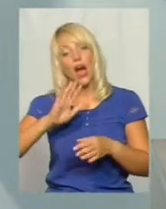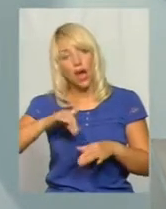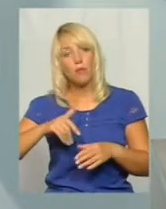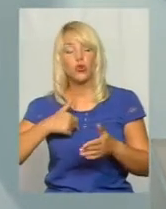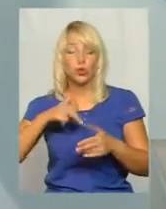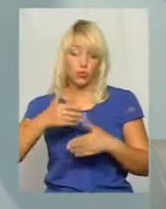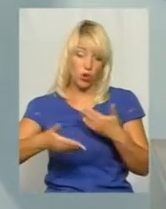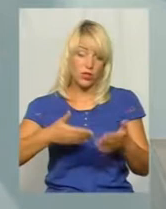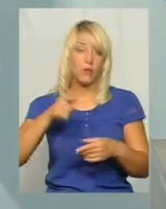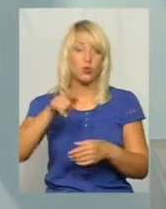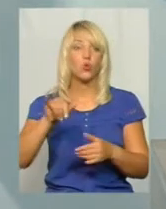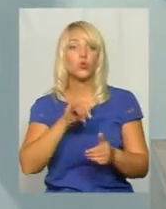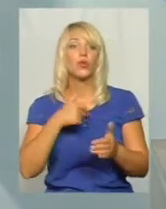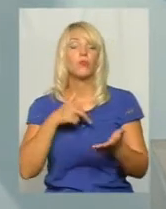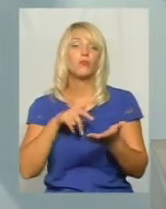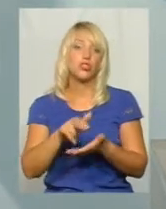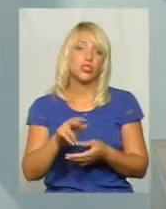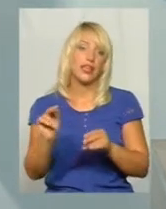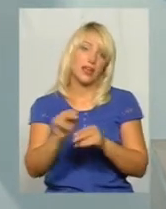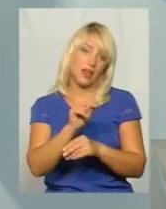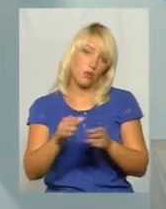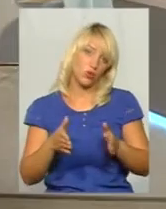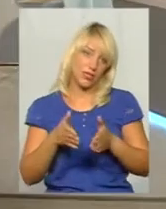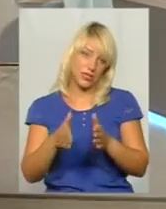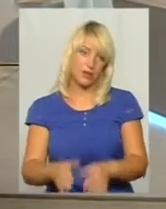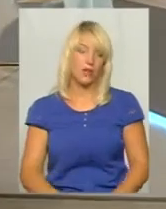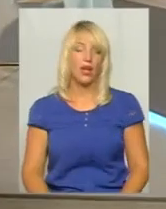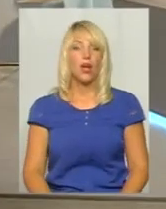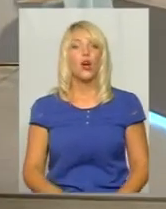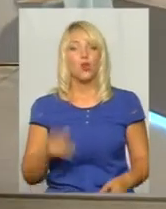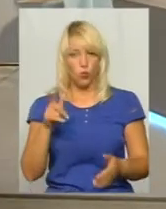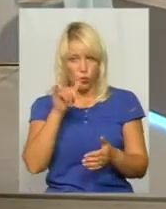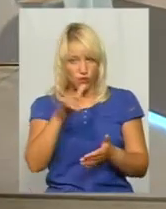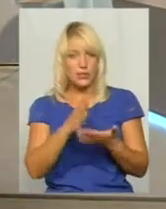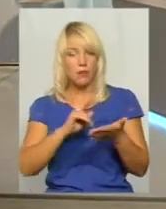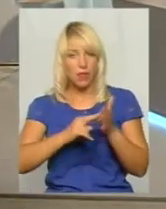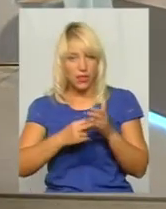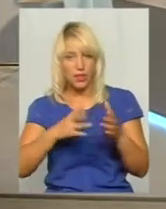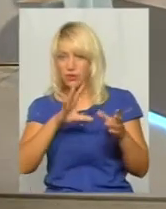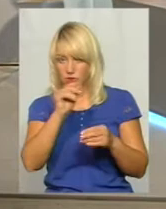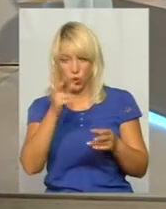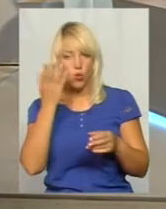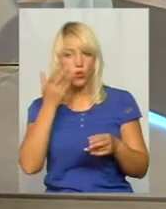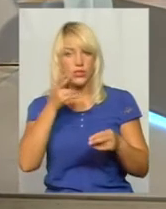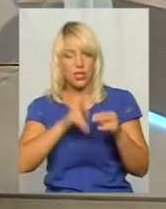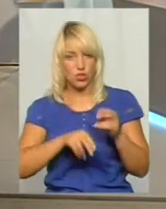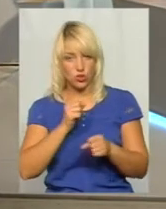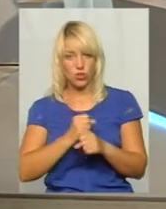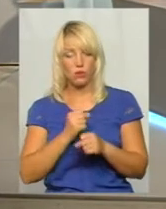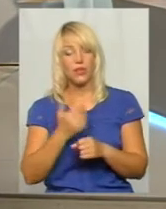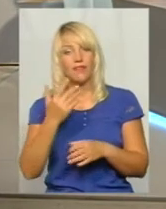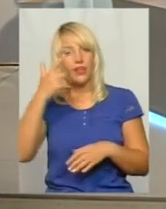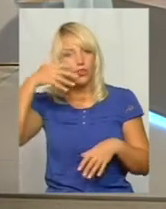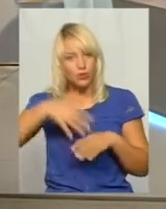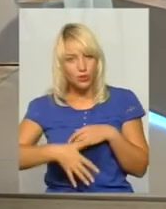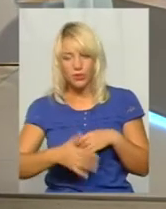куди ми вже почали йти з ремонтом злітно-посадкової смуги. Ну все одно ж, якісь плани ви намітили, коли маєте закінчити ці роботи? Ви розумієте, сьогодні